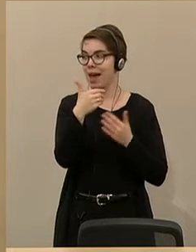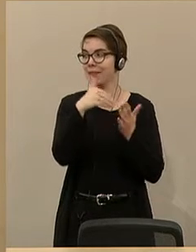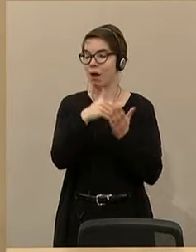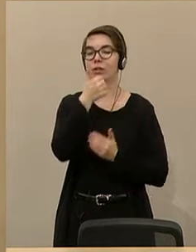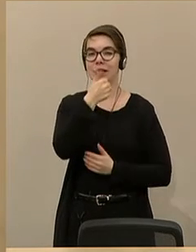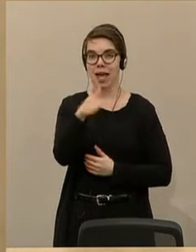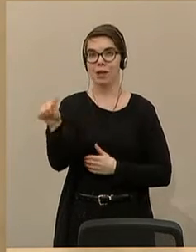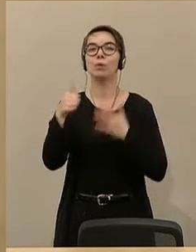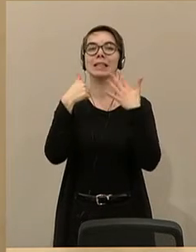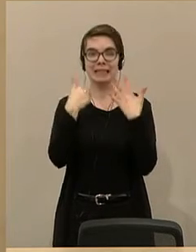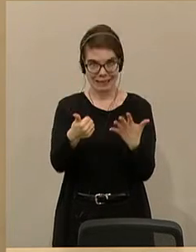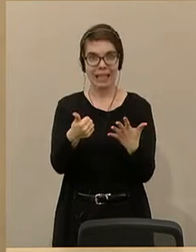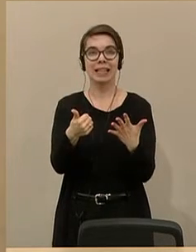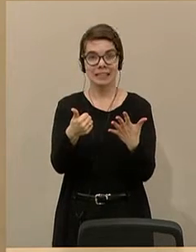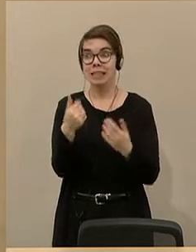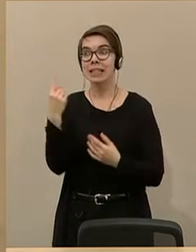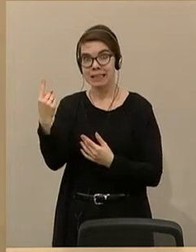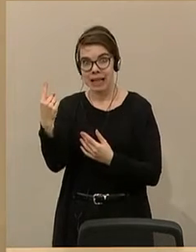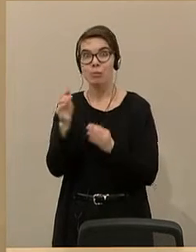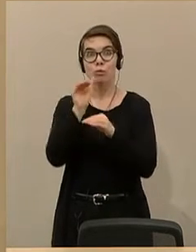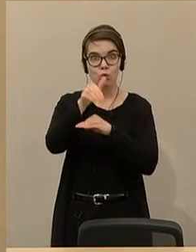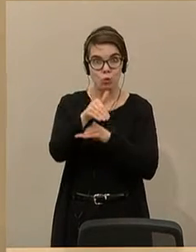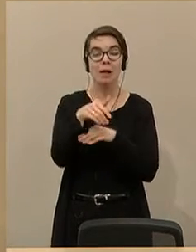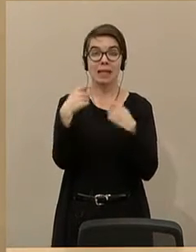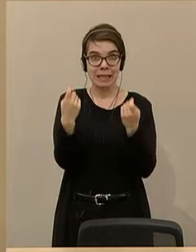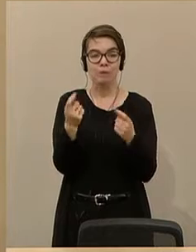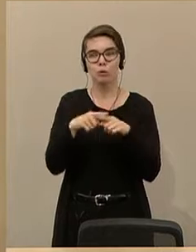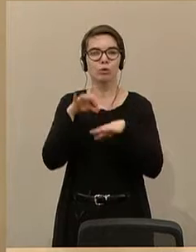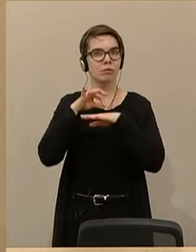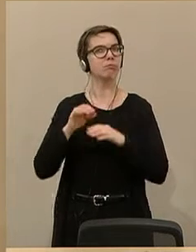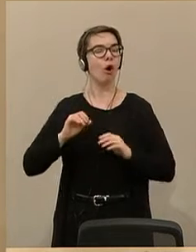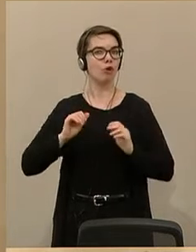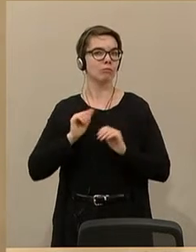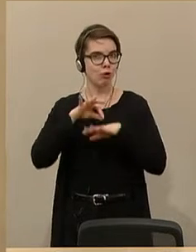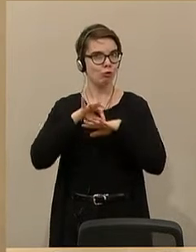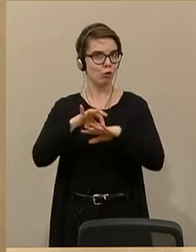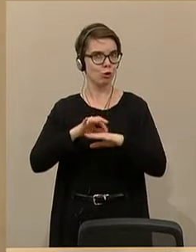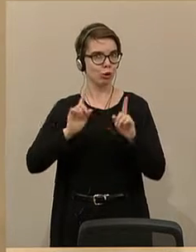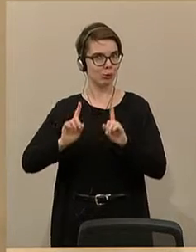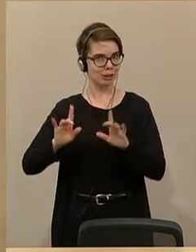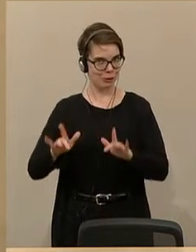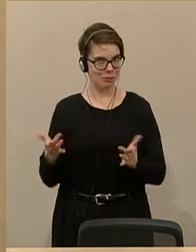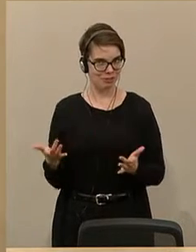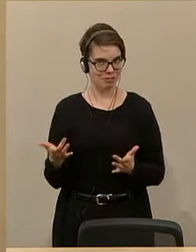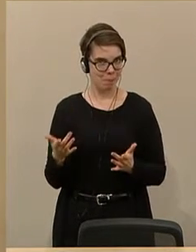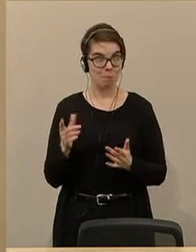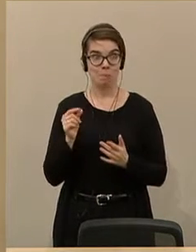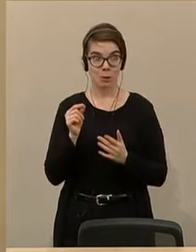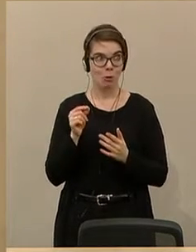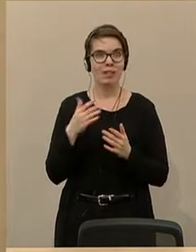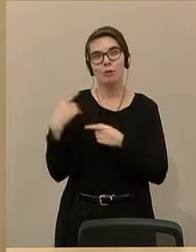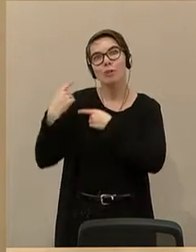Führungspositionen tätig. Sie geben ihre Wissen weiter und halten somit die Blas- und Musiktradition einem